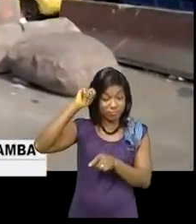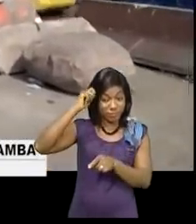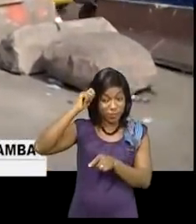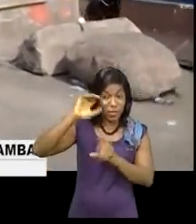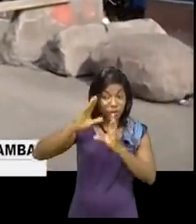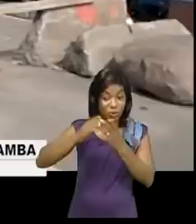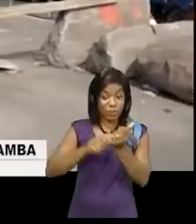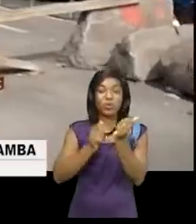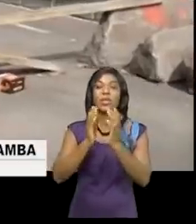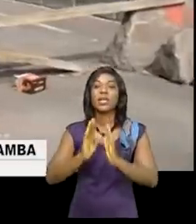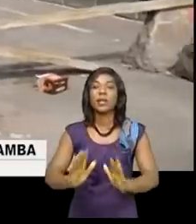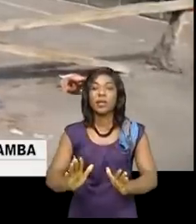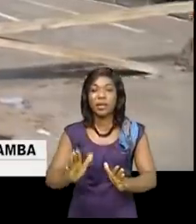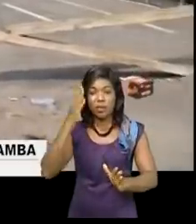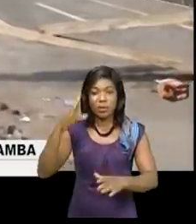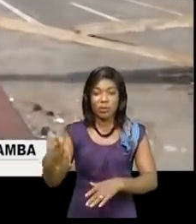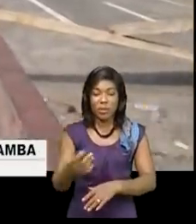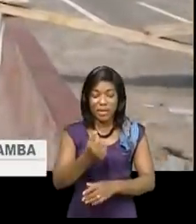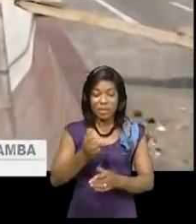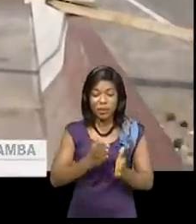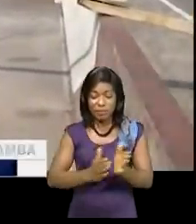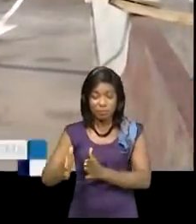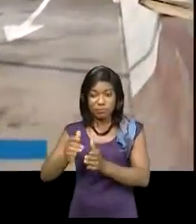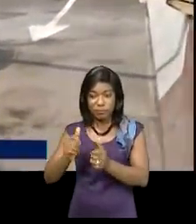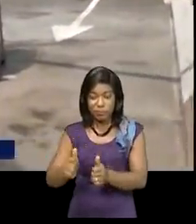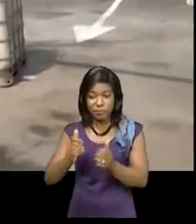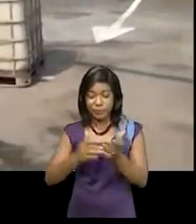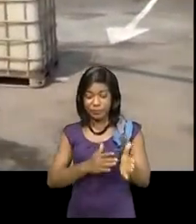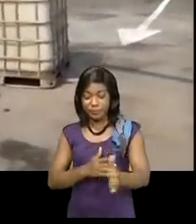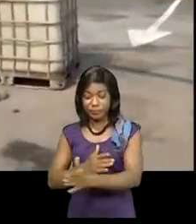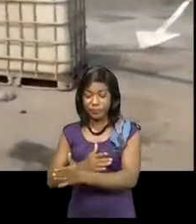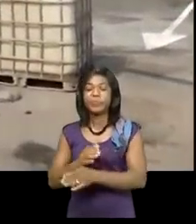compétentes pour prendre les dispositions nécessaires.